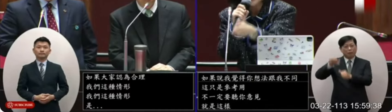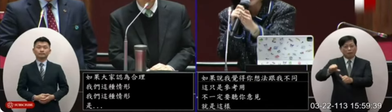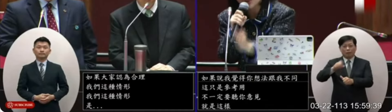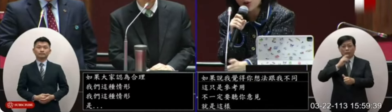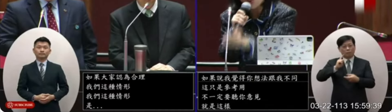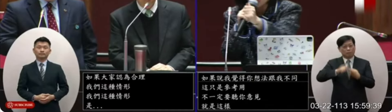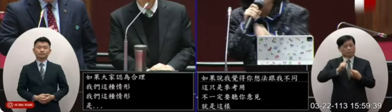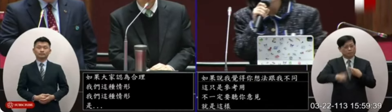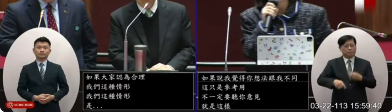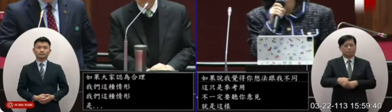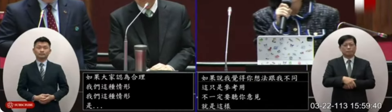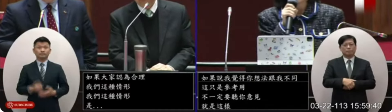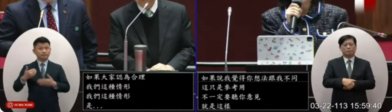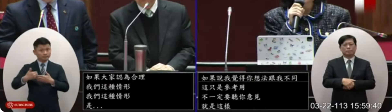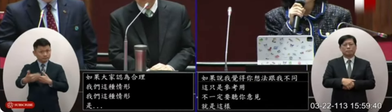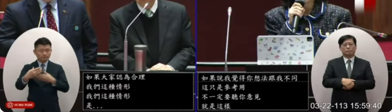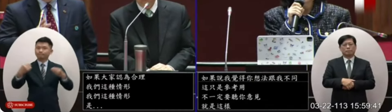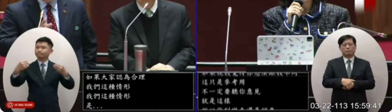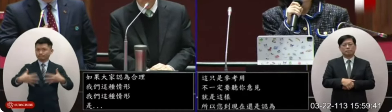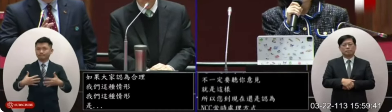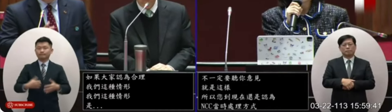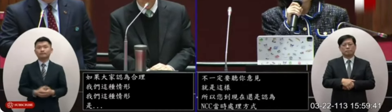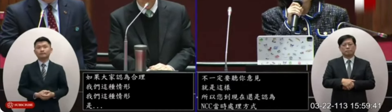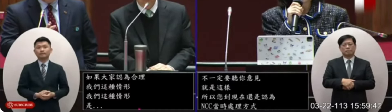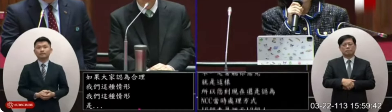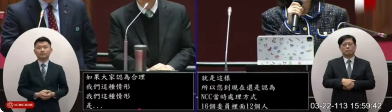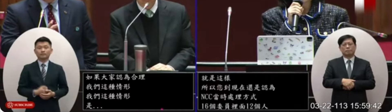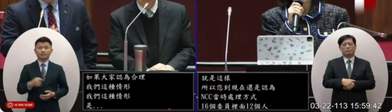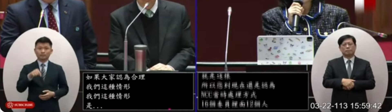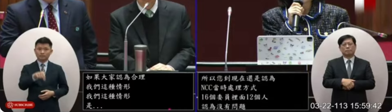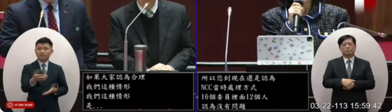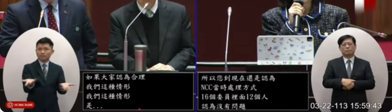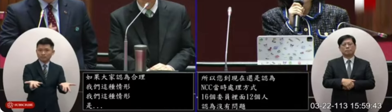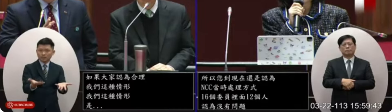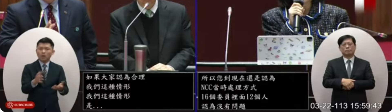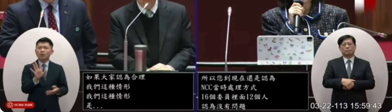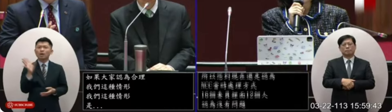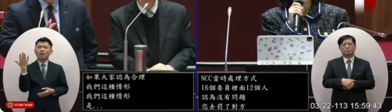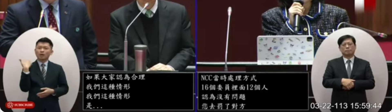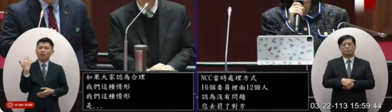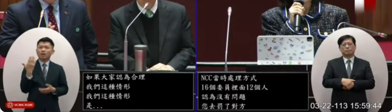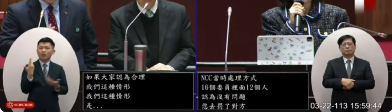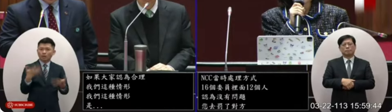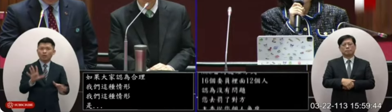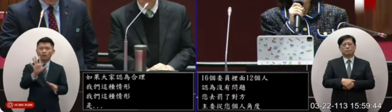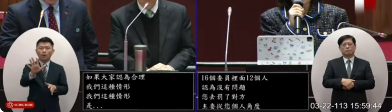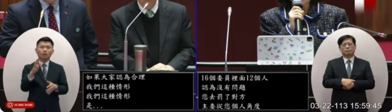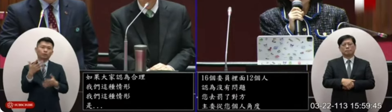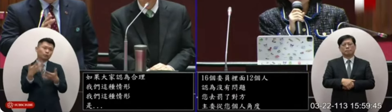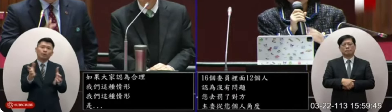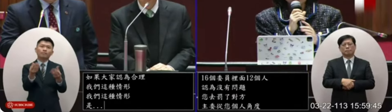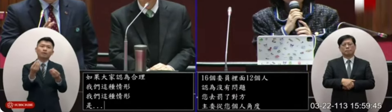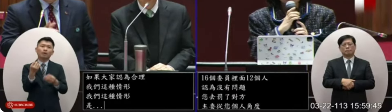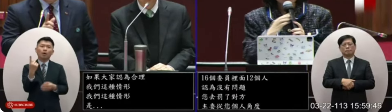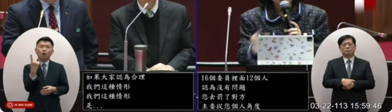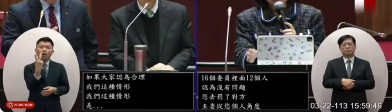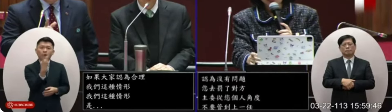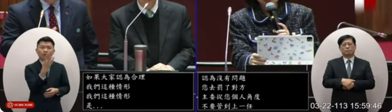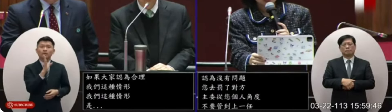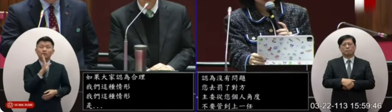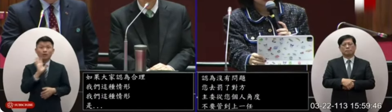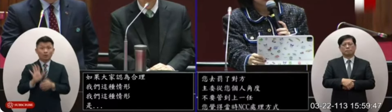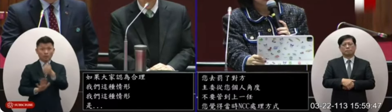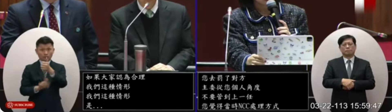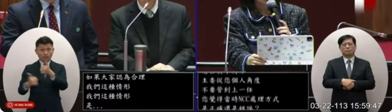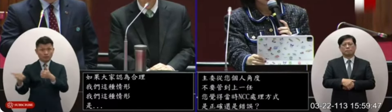方式是正確還是錯誤程序上沒有問題而是說我們這種案子類型也有只是案子不是很多但是問題是